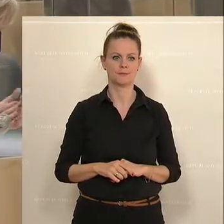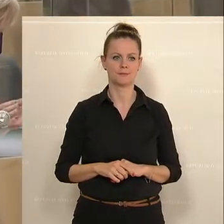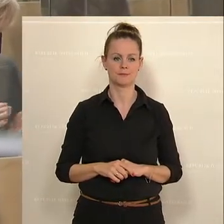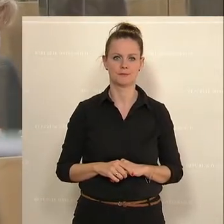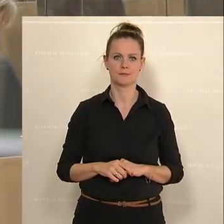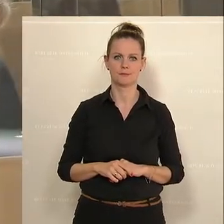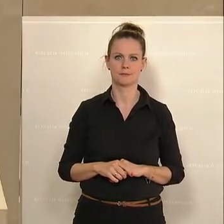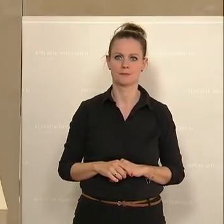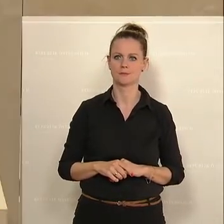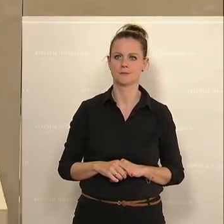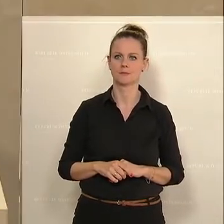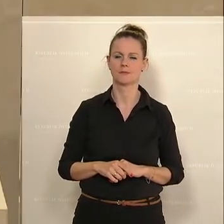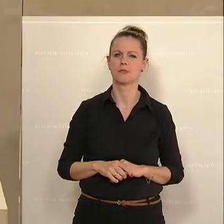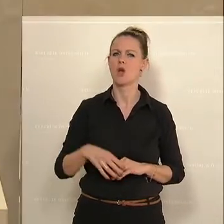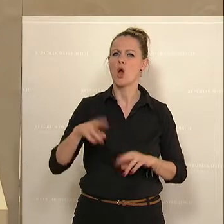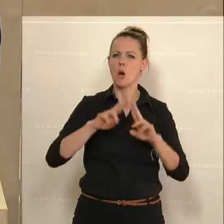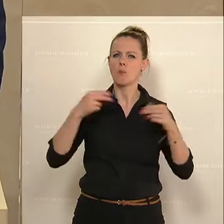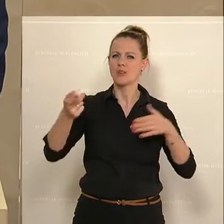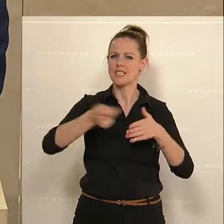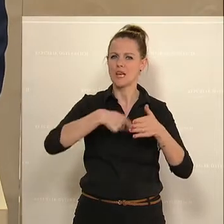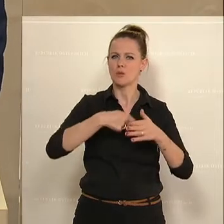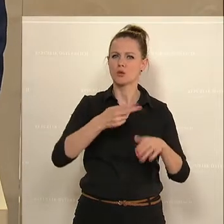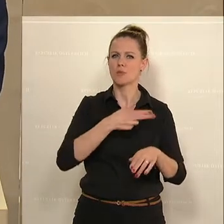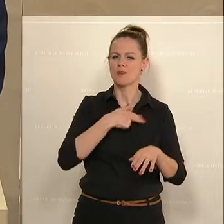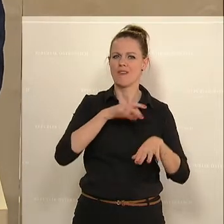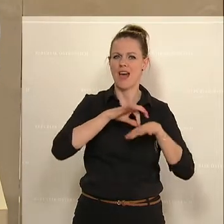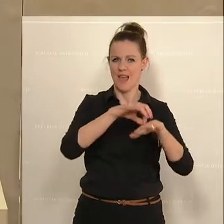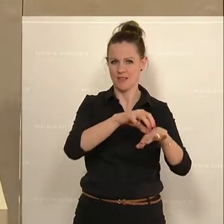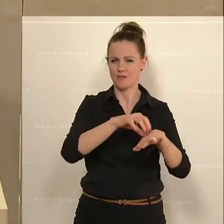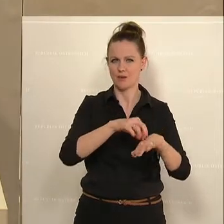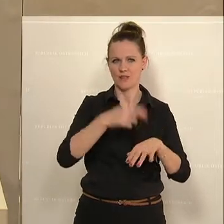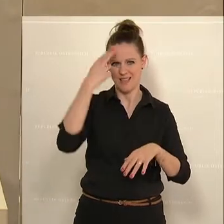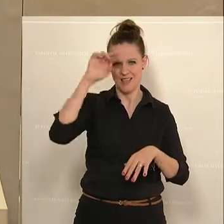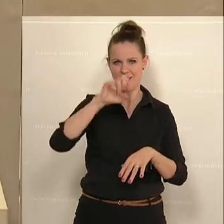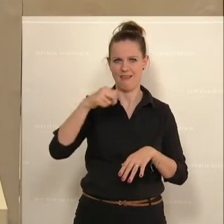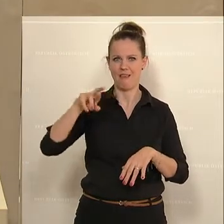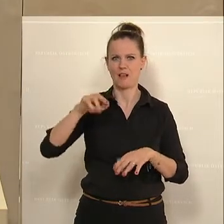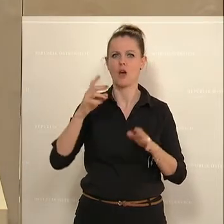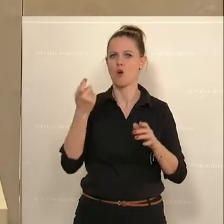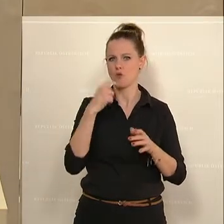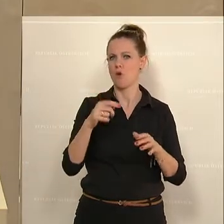Wir haben den Bundesreparaturbonus eingeführt. Kollege Kurt Eger wird ihn dann später auch genau ausführen.